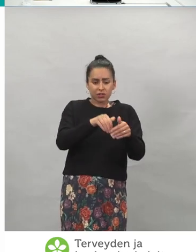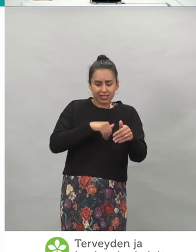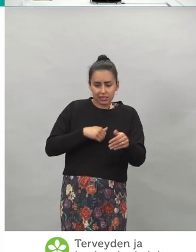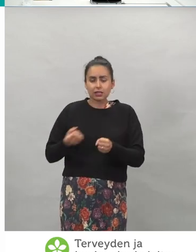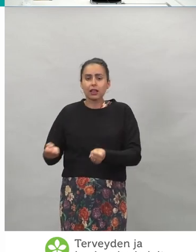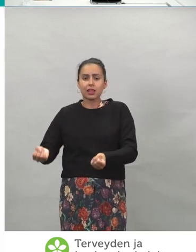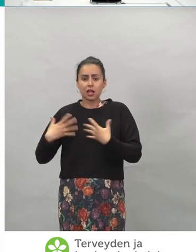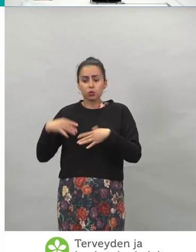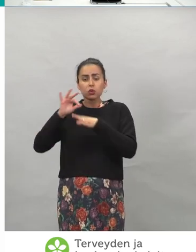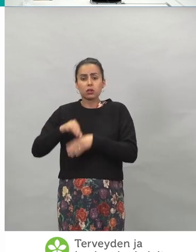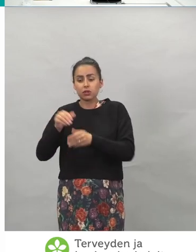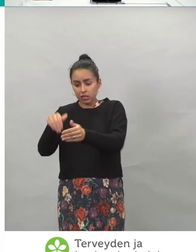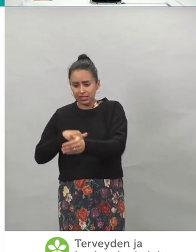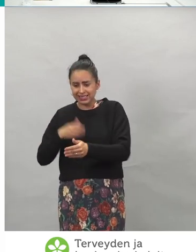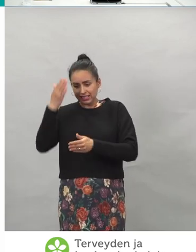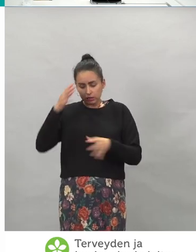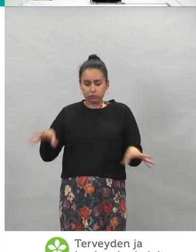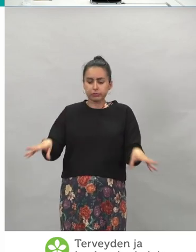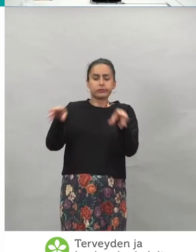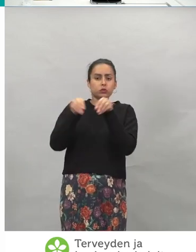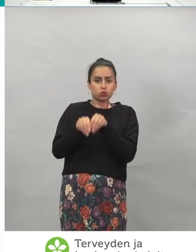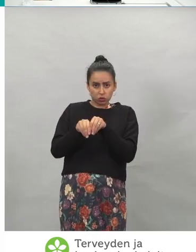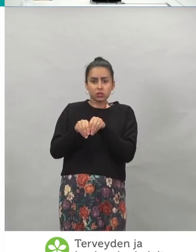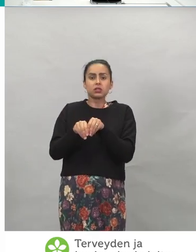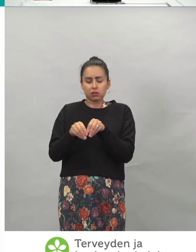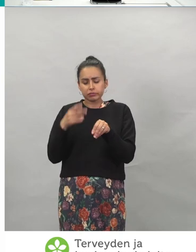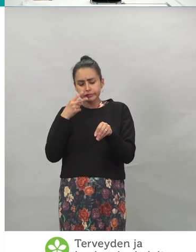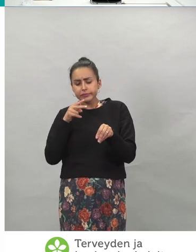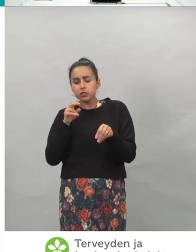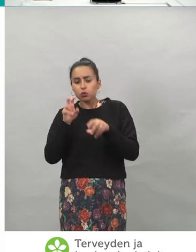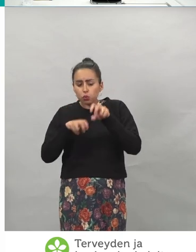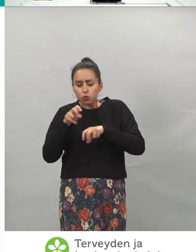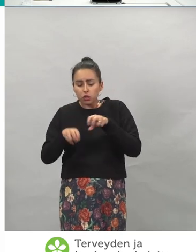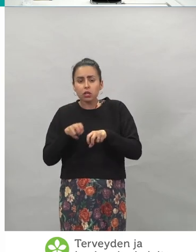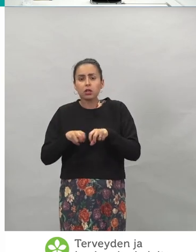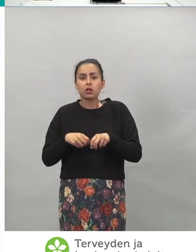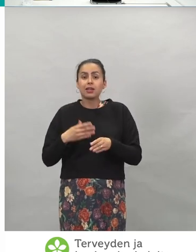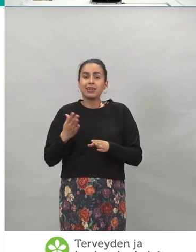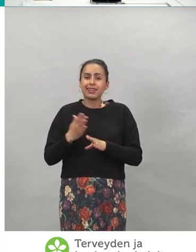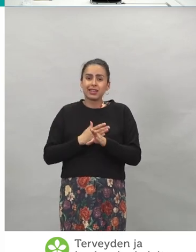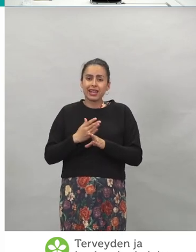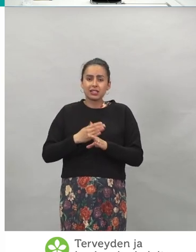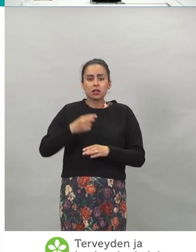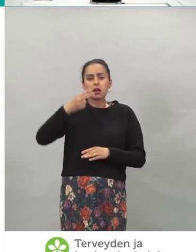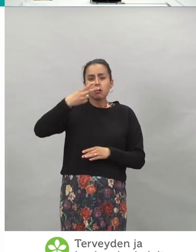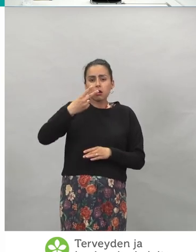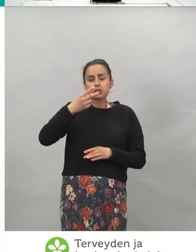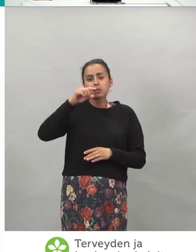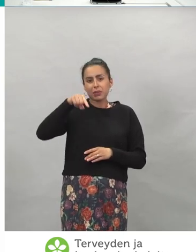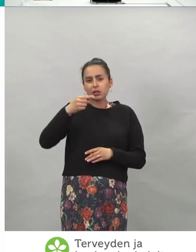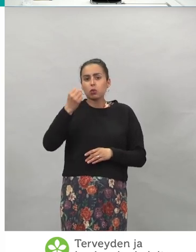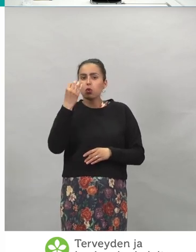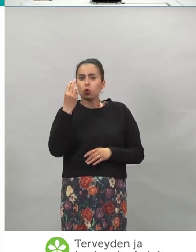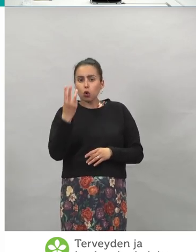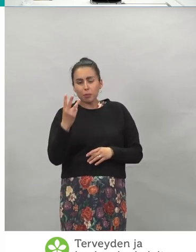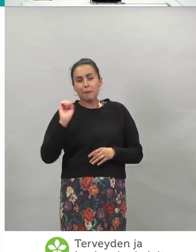tartuntatautirekisterin tietoja, ja siellä oli silloin noin 2,3 miljoonaa rokoteannosta annettu. Ja